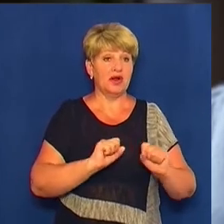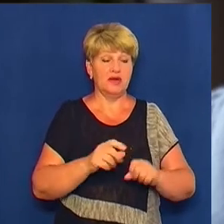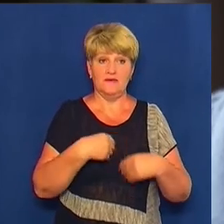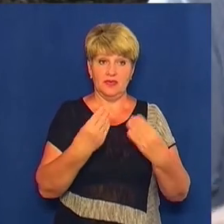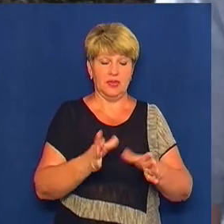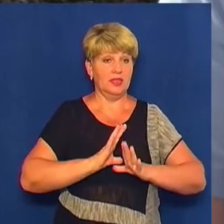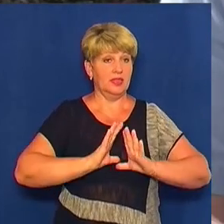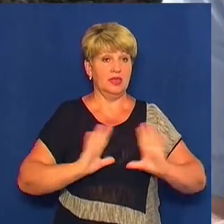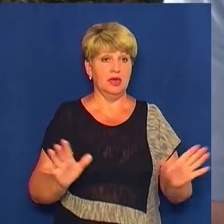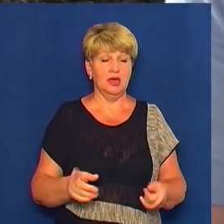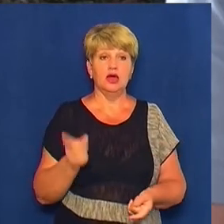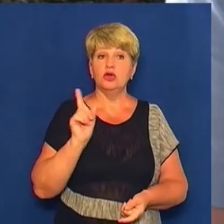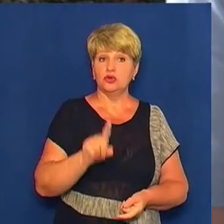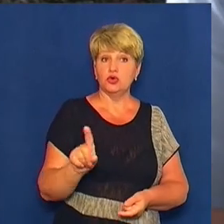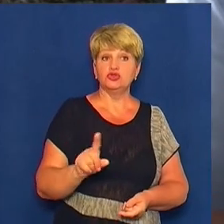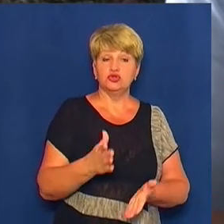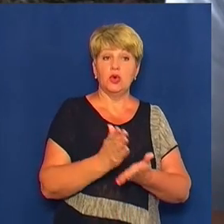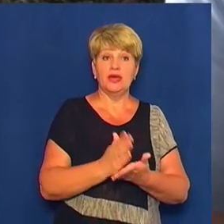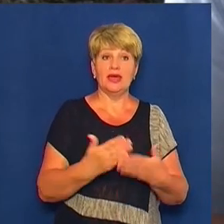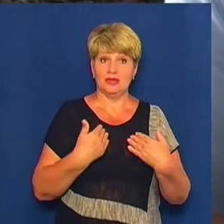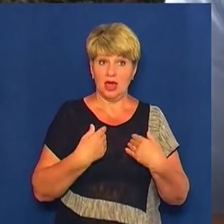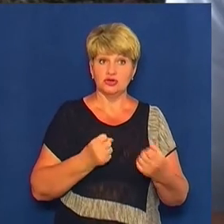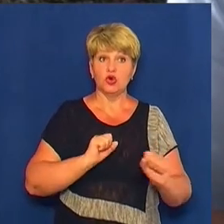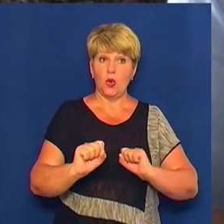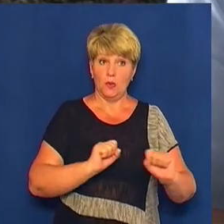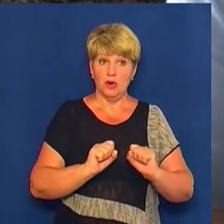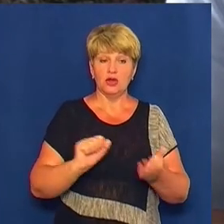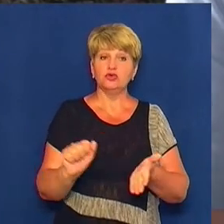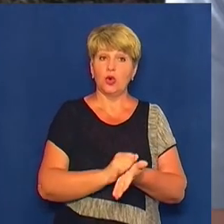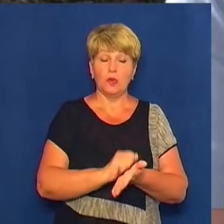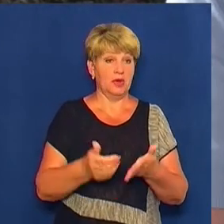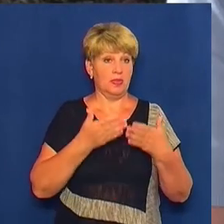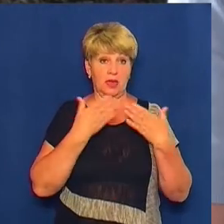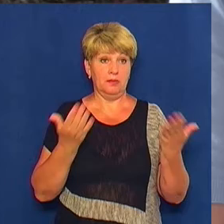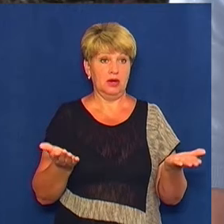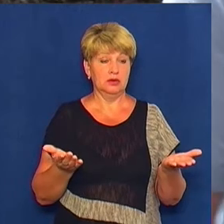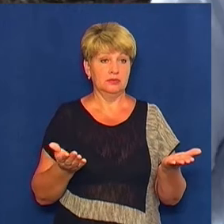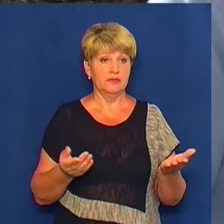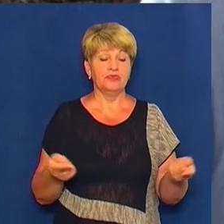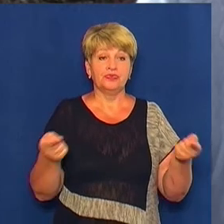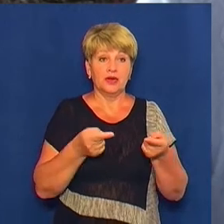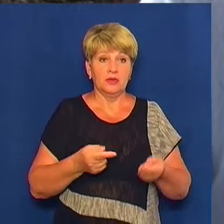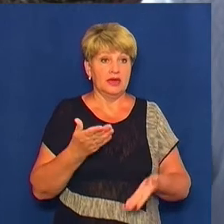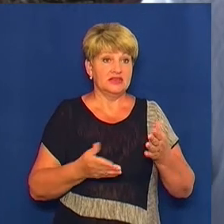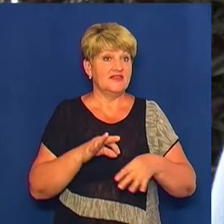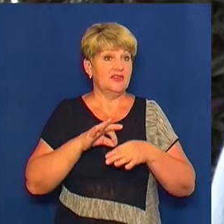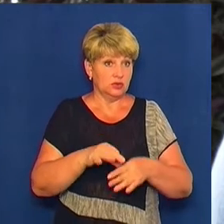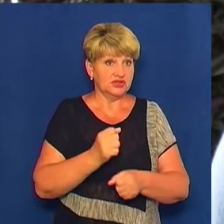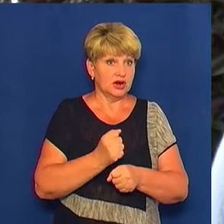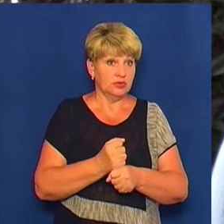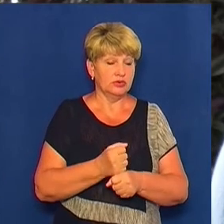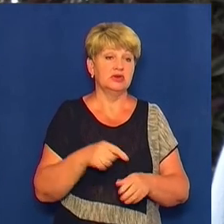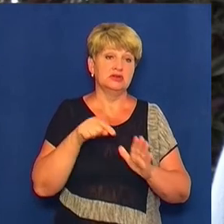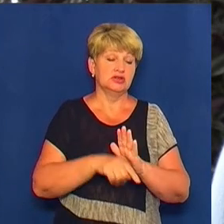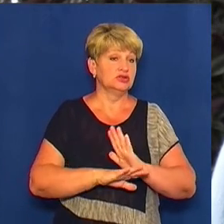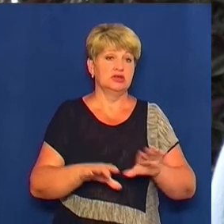видавало. Те, що стосується нашого управління, то документів немає, відповідно, якщо ведуться роботи, то вони не захворюють. Якщо